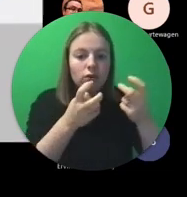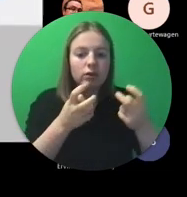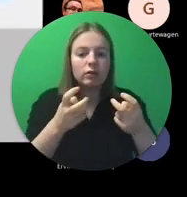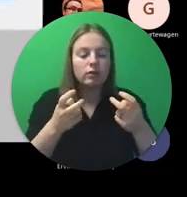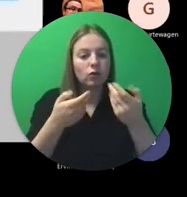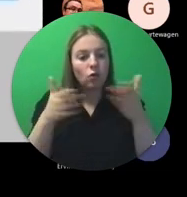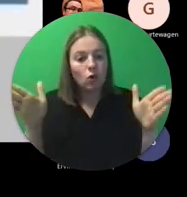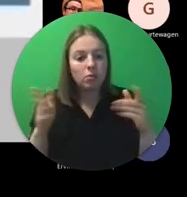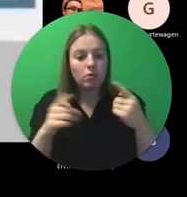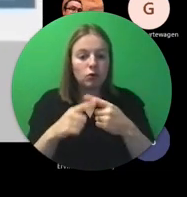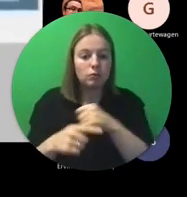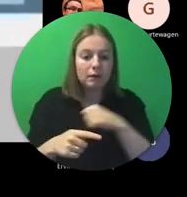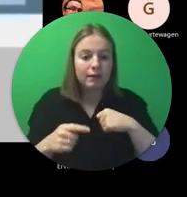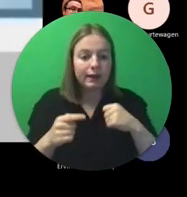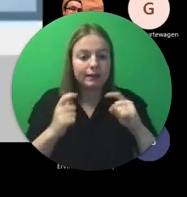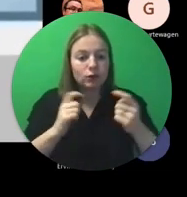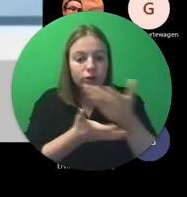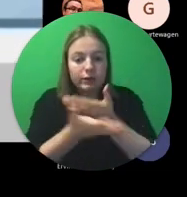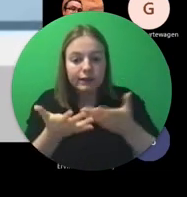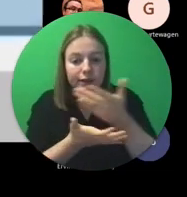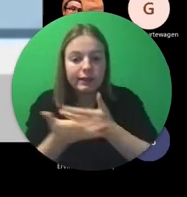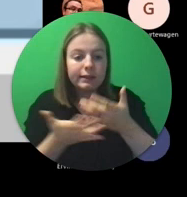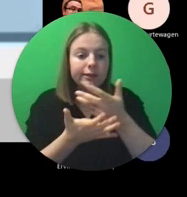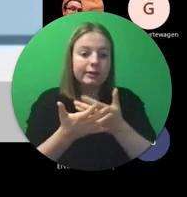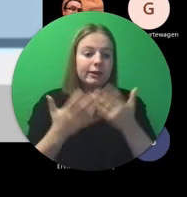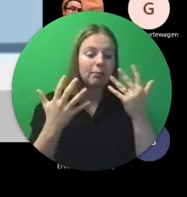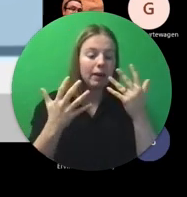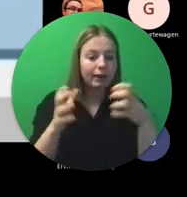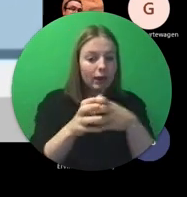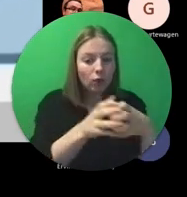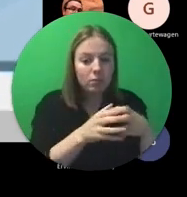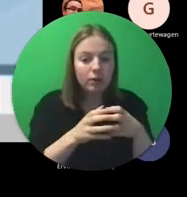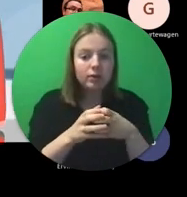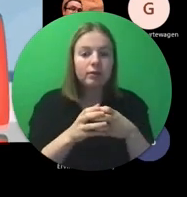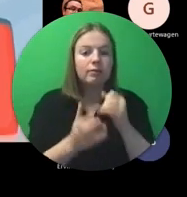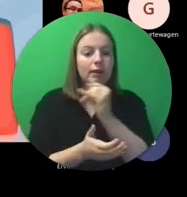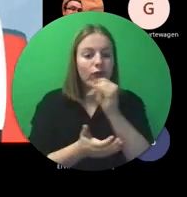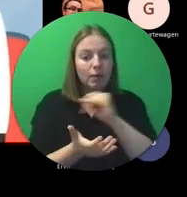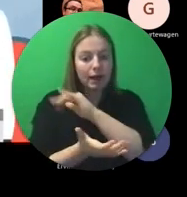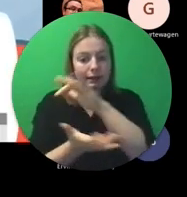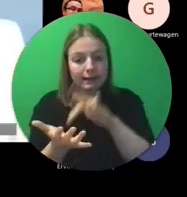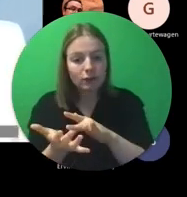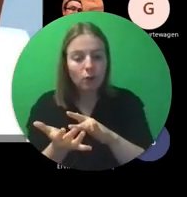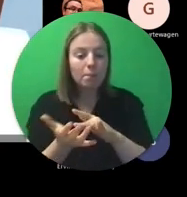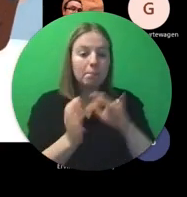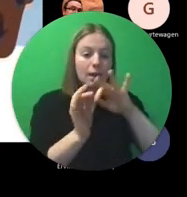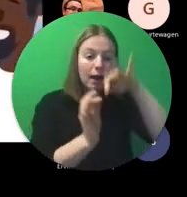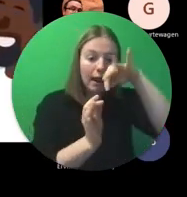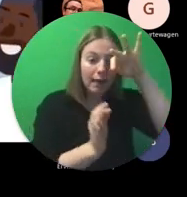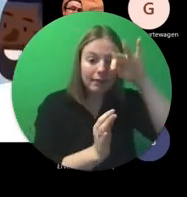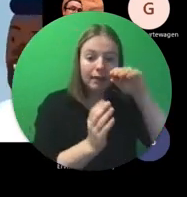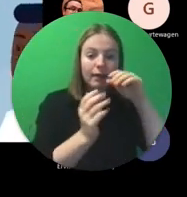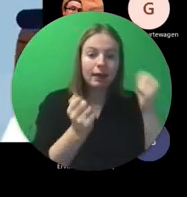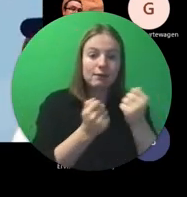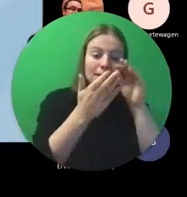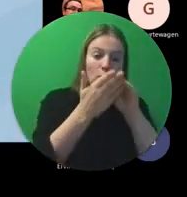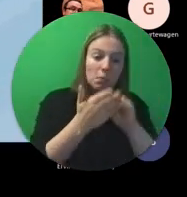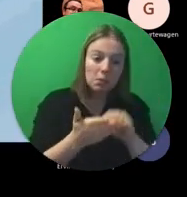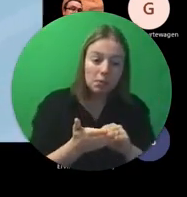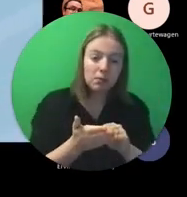discussion areas, communities of practice, the resource center, the events calendar and more.